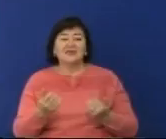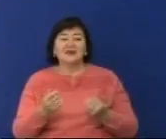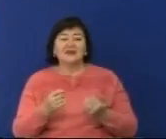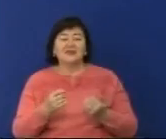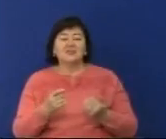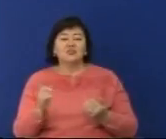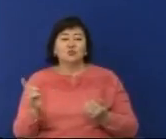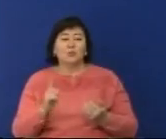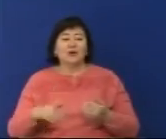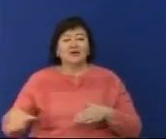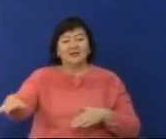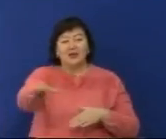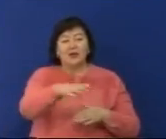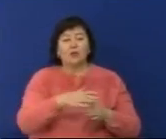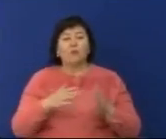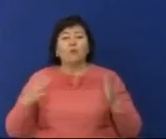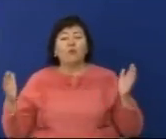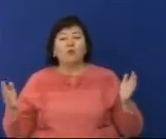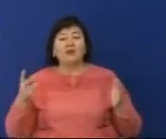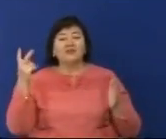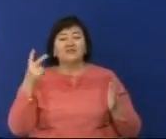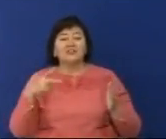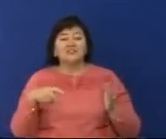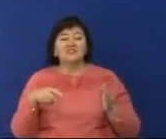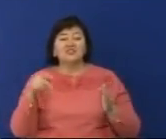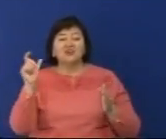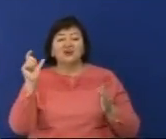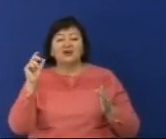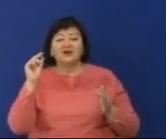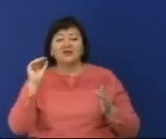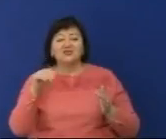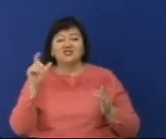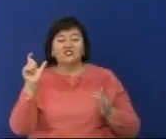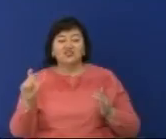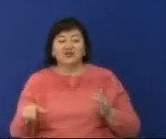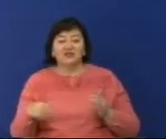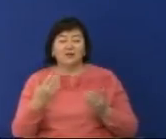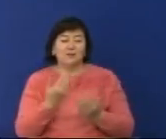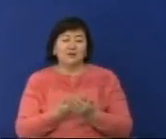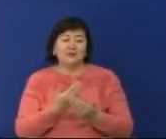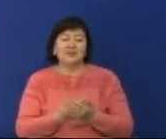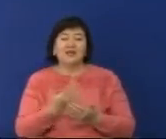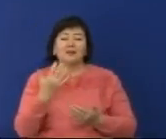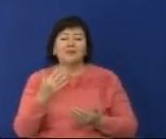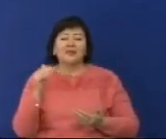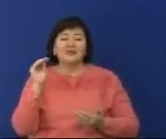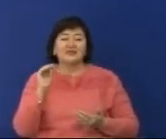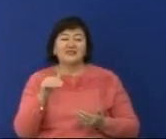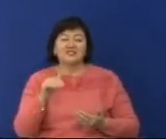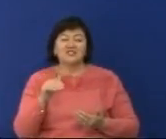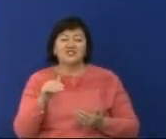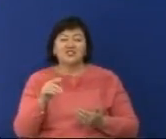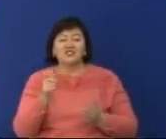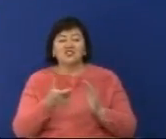ел бойынша 20 мүм жас және болашағы бар адамдарды ұқыту. Олардың 5 мүм ға жоғы өздерінің стартап